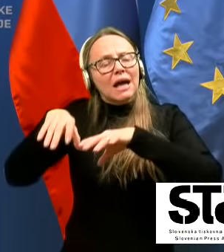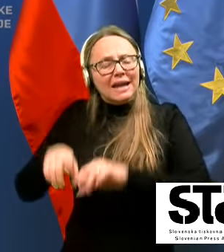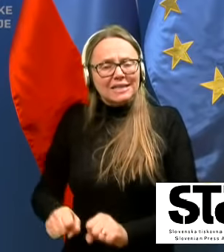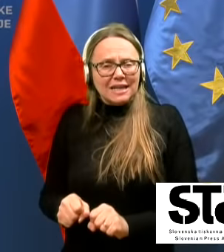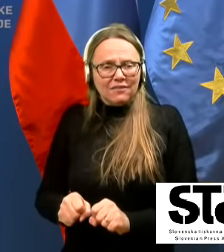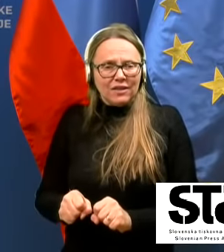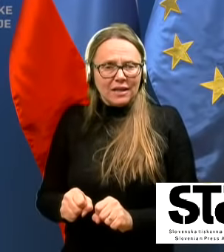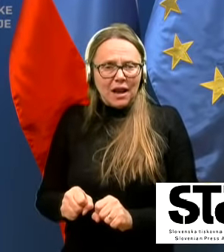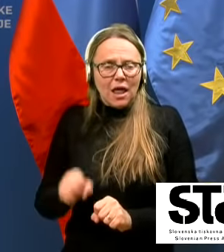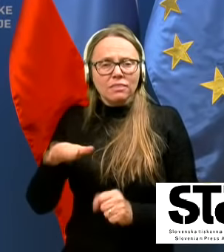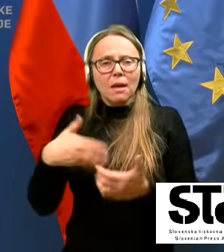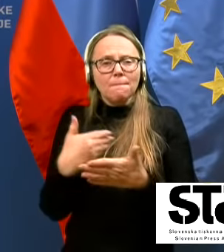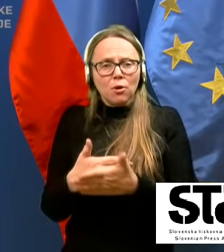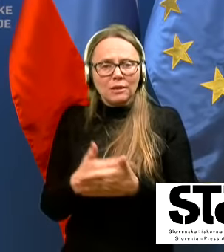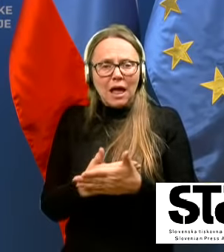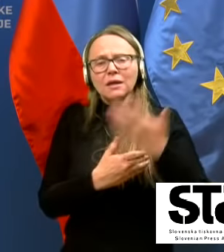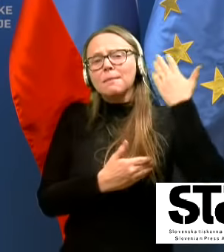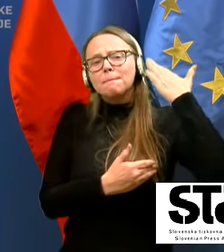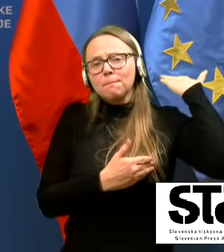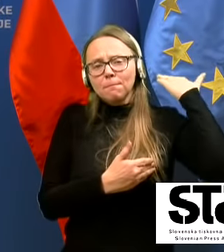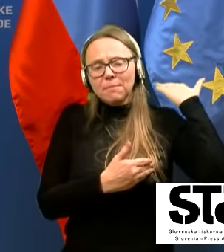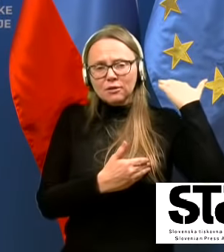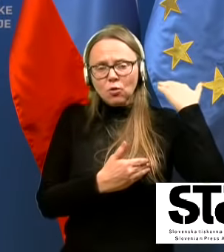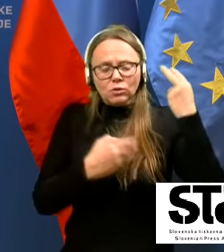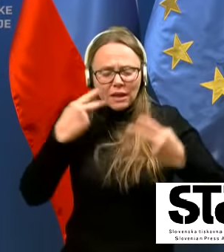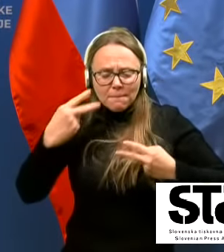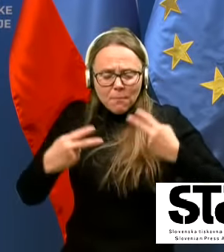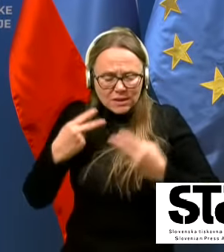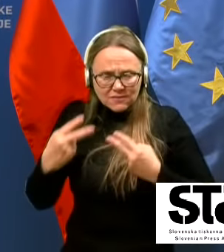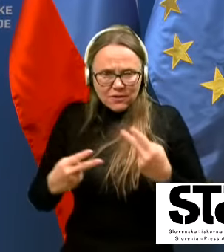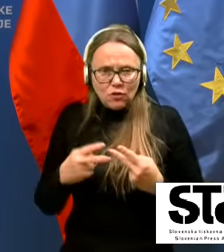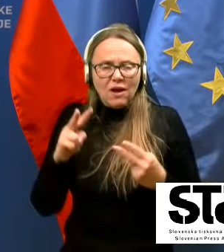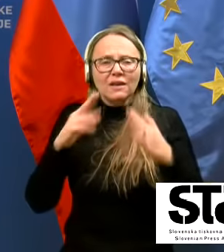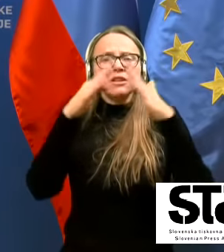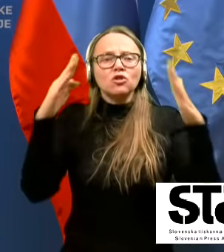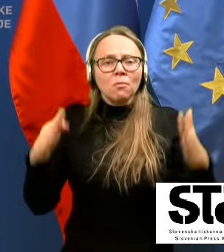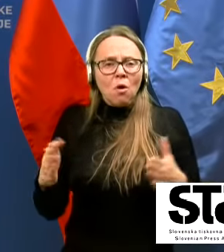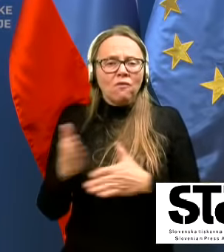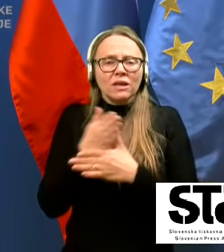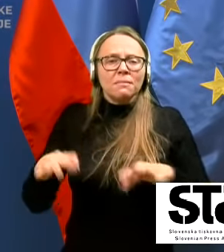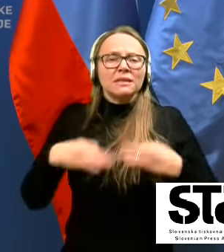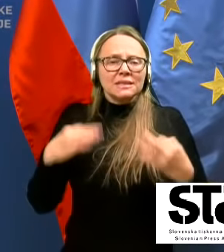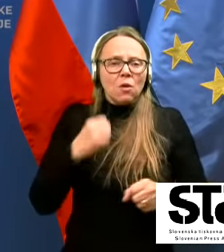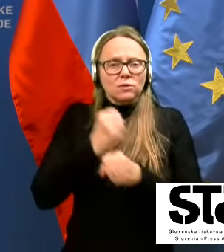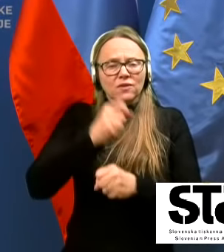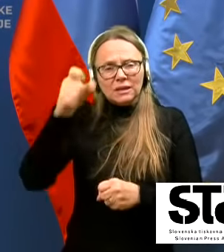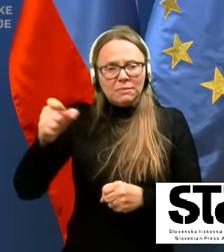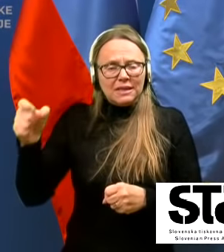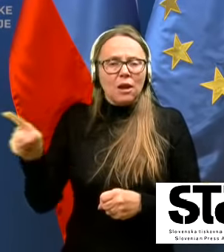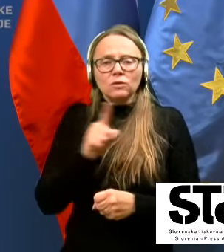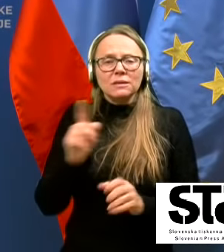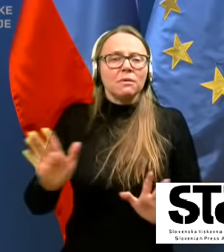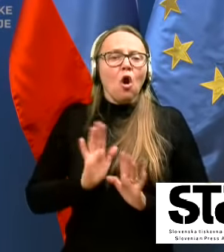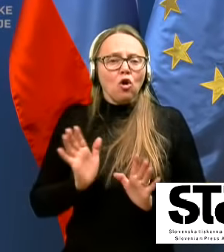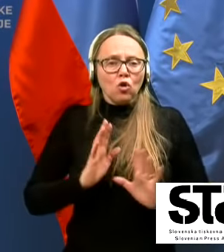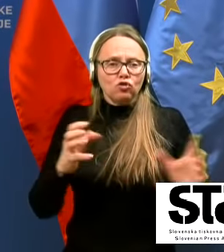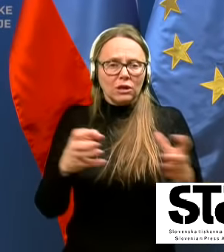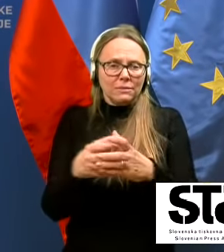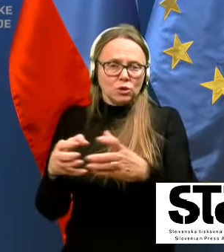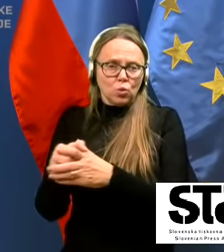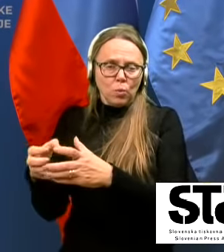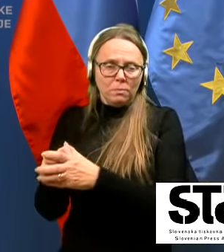na podlagi predhodnih poizvedovanj, predvsem v domovih med zdravstvenimi delavci in ogroženimi skupinami